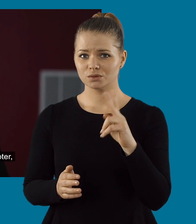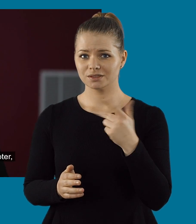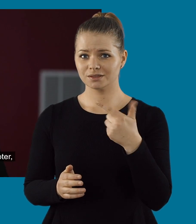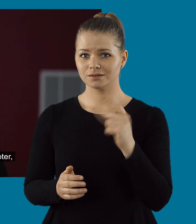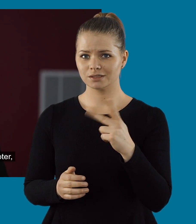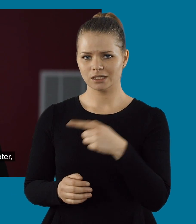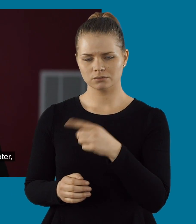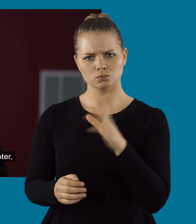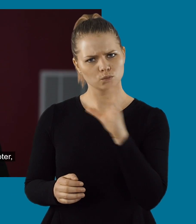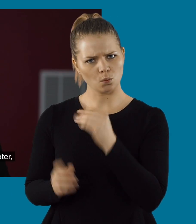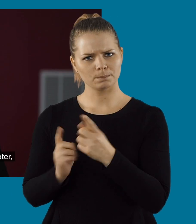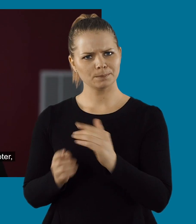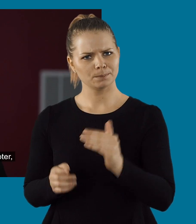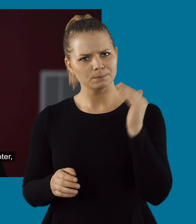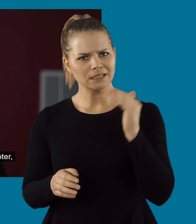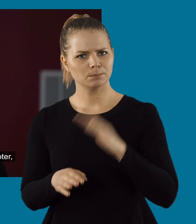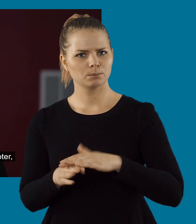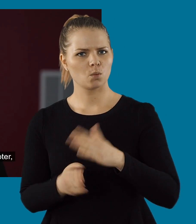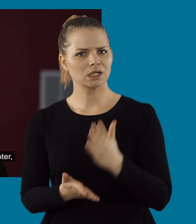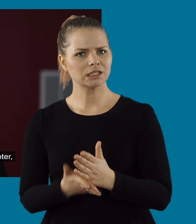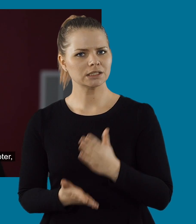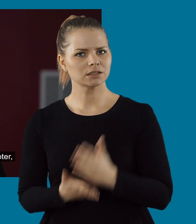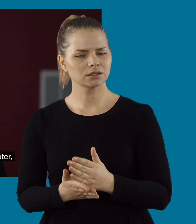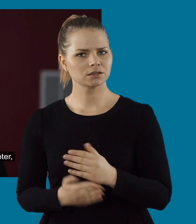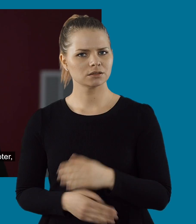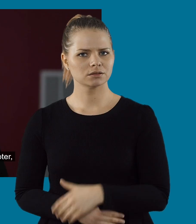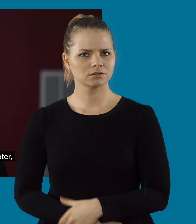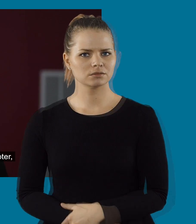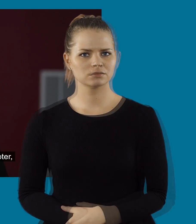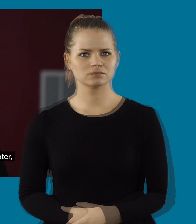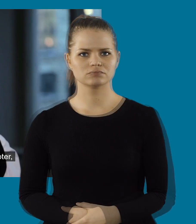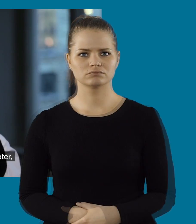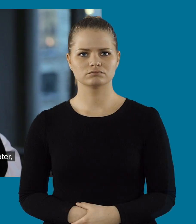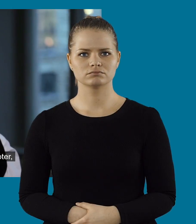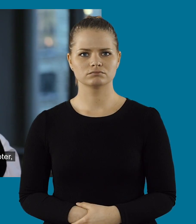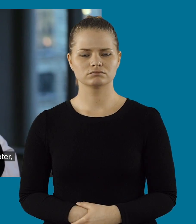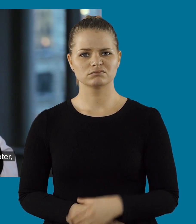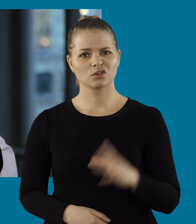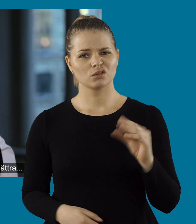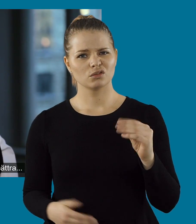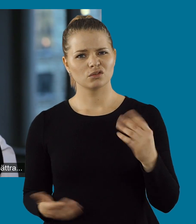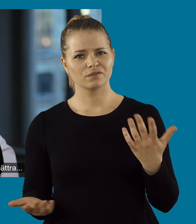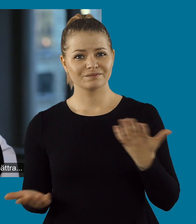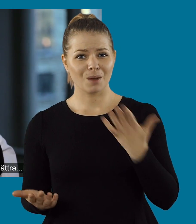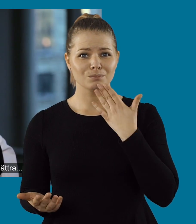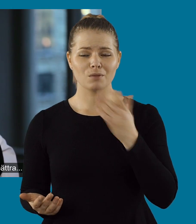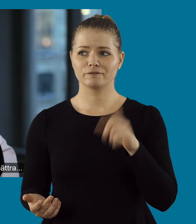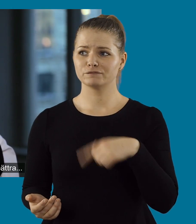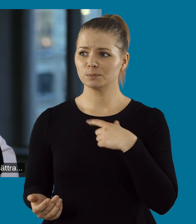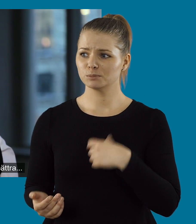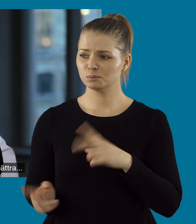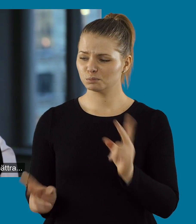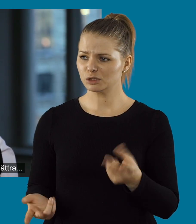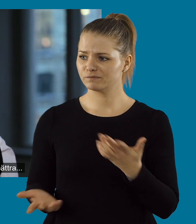som vi har gjort med funktäck. Med funktäckpiloter. Då blir det ju mer på riktigt. Ja, vad som har varit